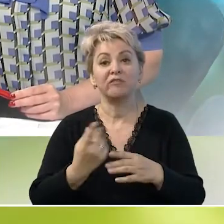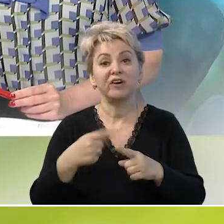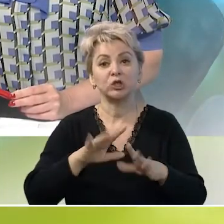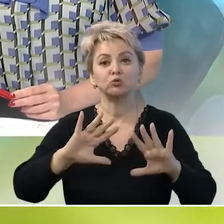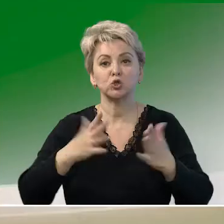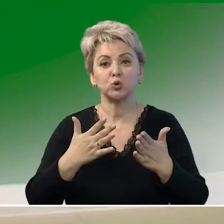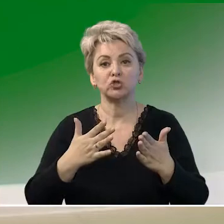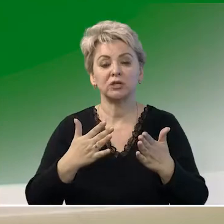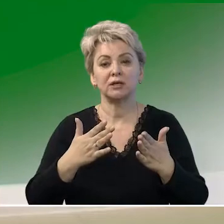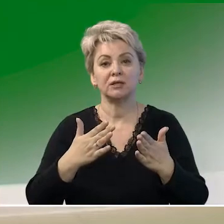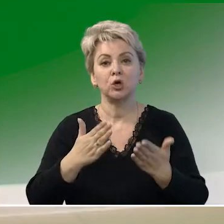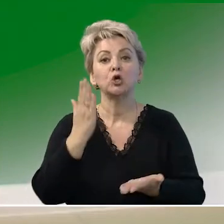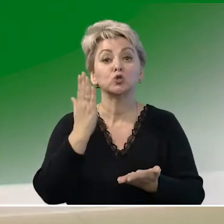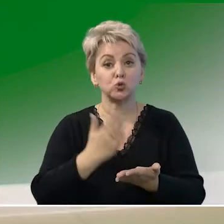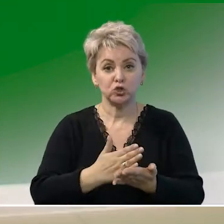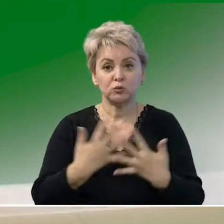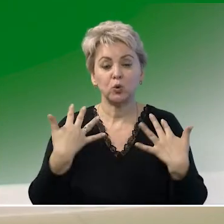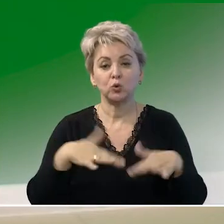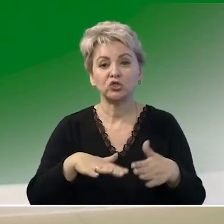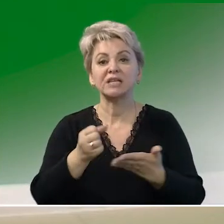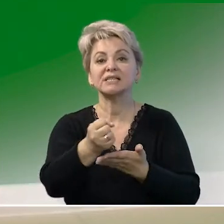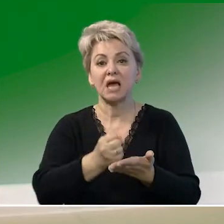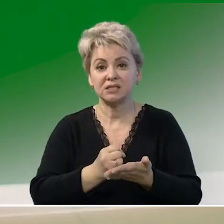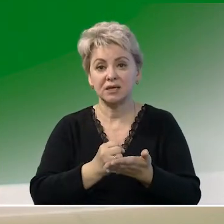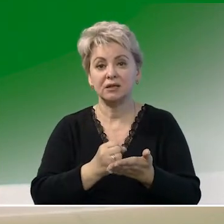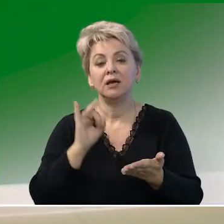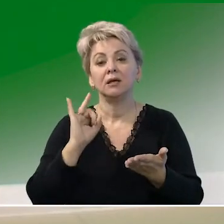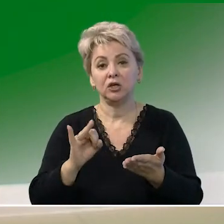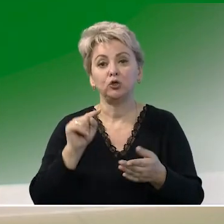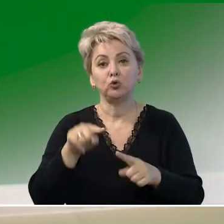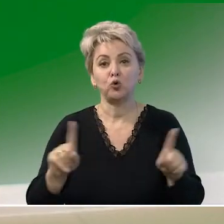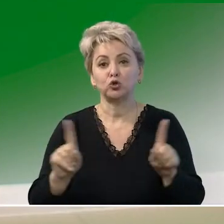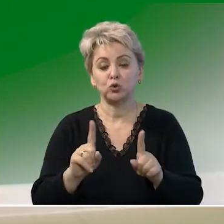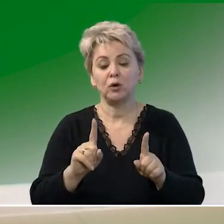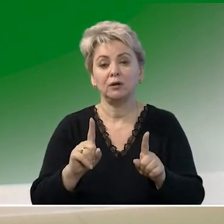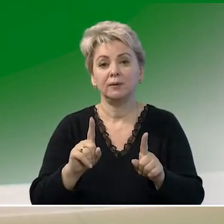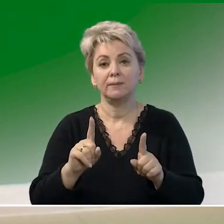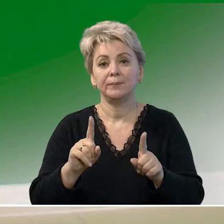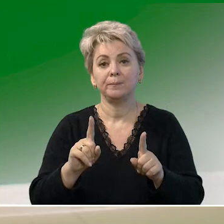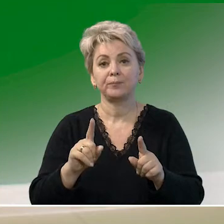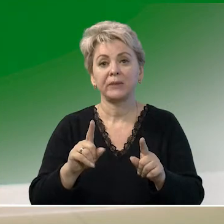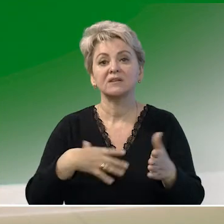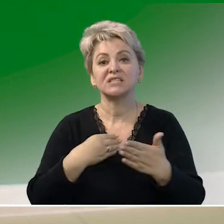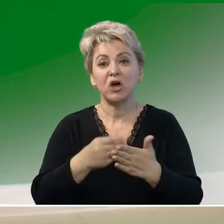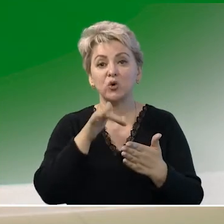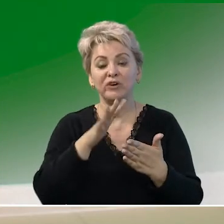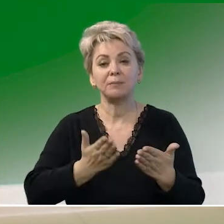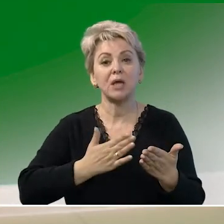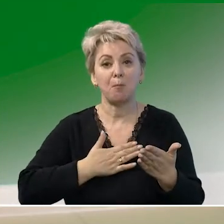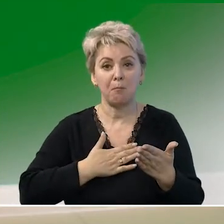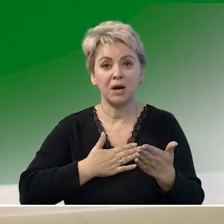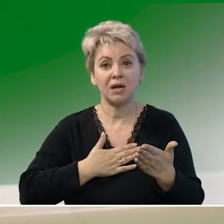данном случае существующий уже задел. И то, что своевременно мы